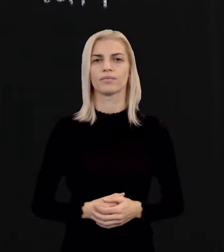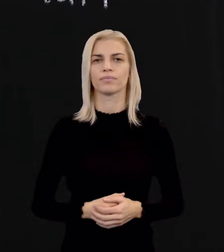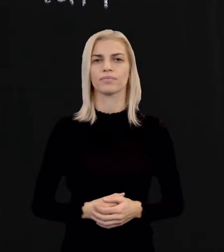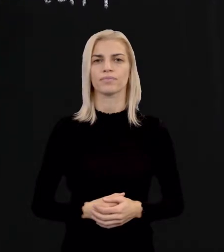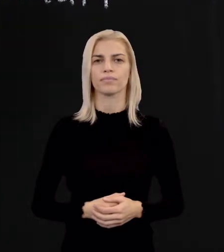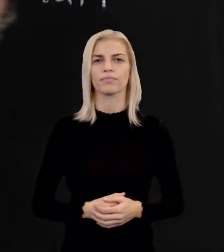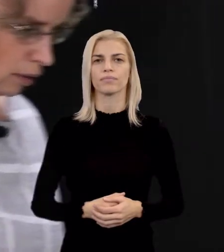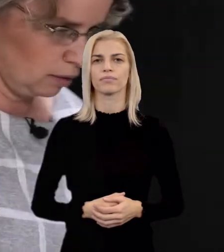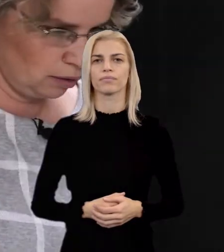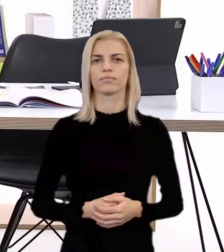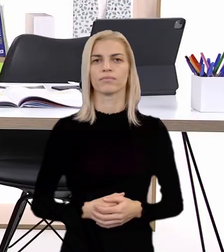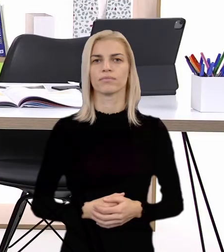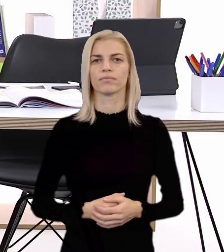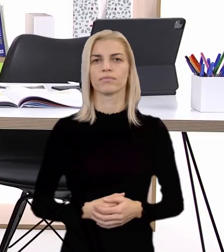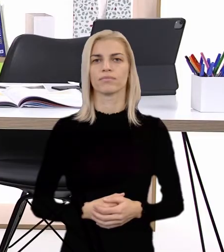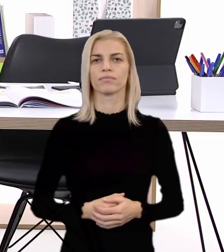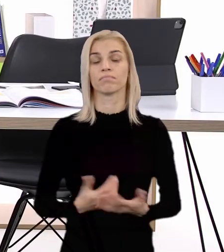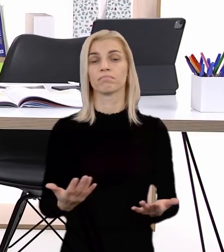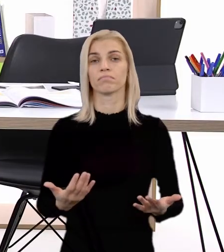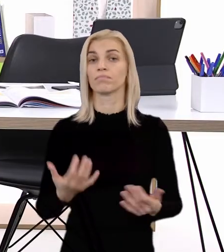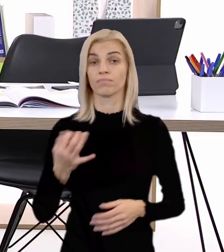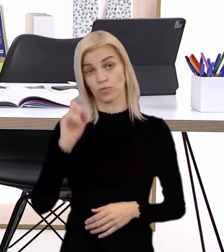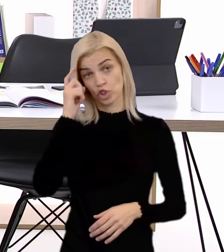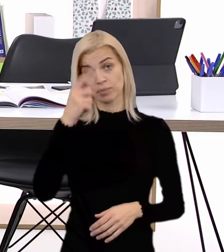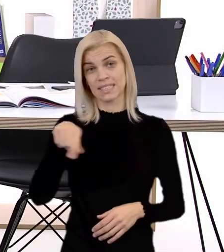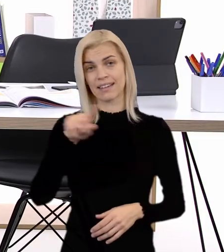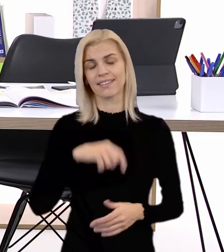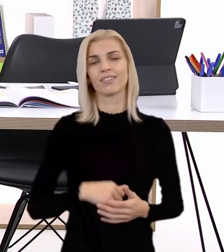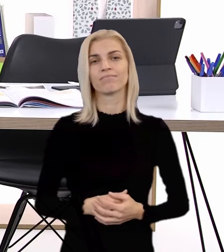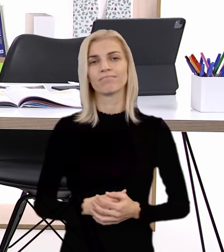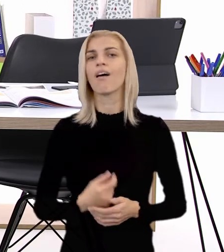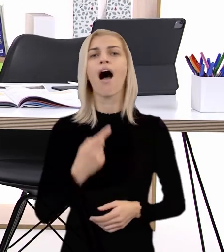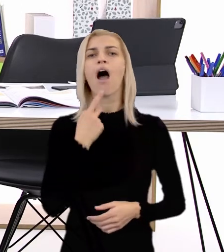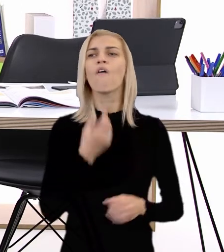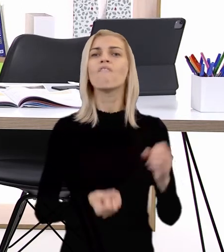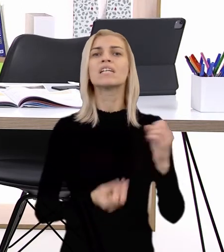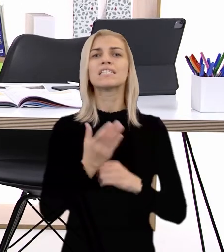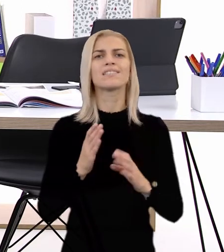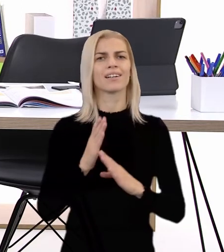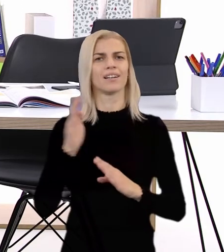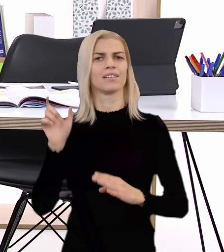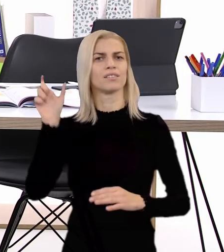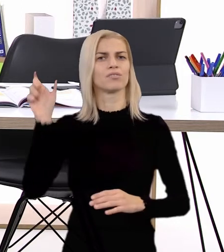No a čo myslíte? Ako vznikli tieto slova?